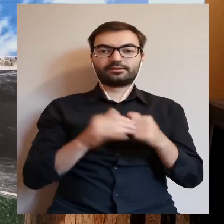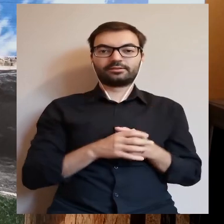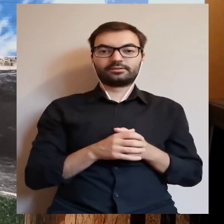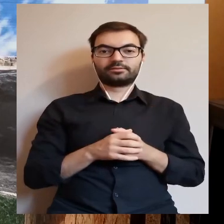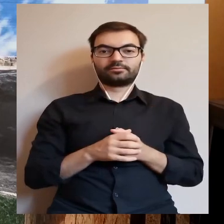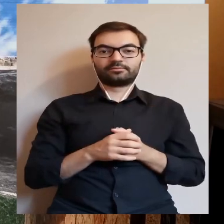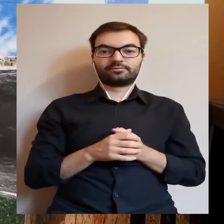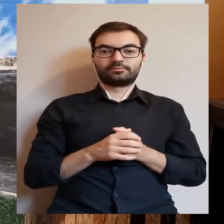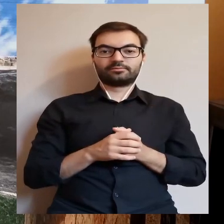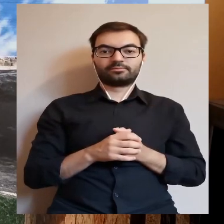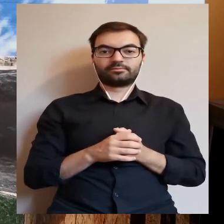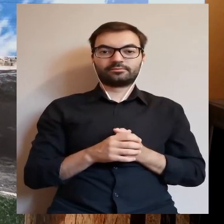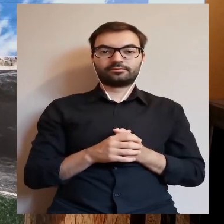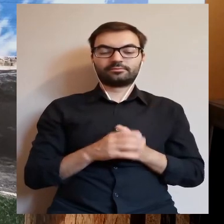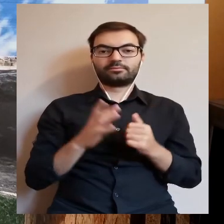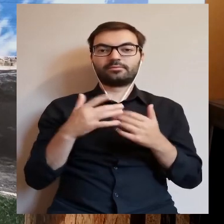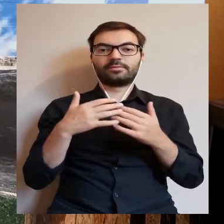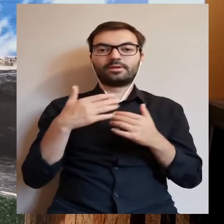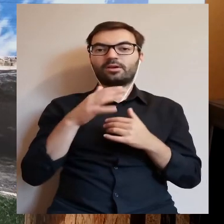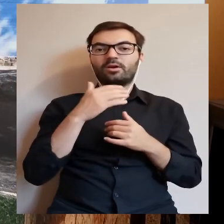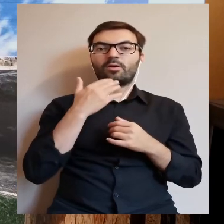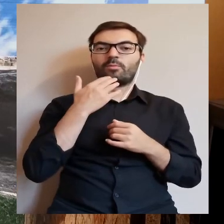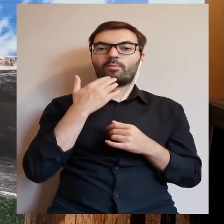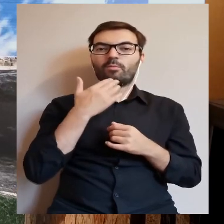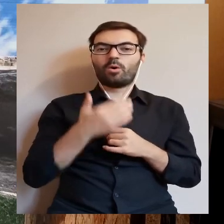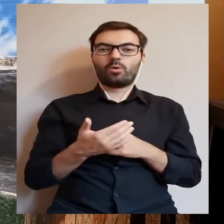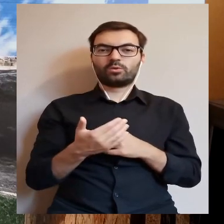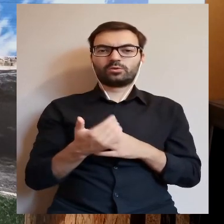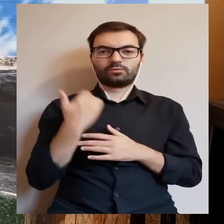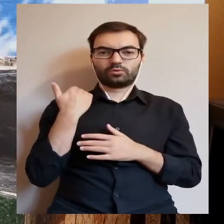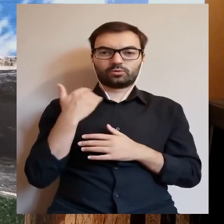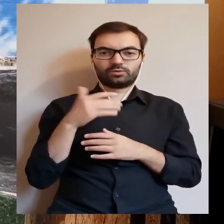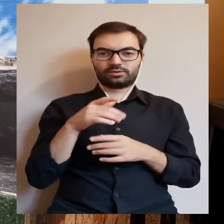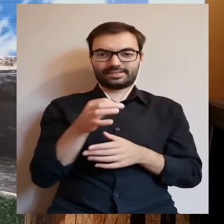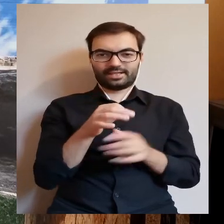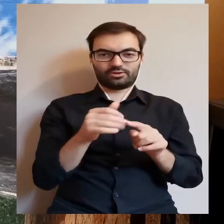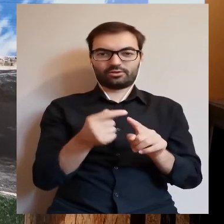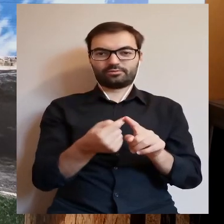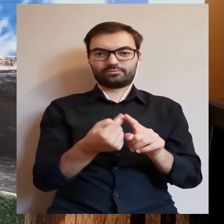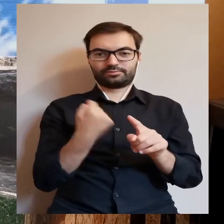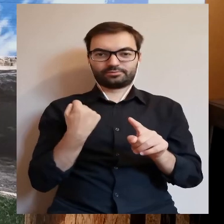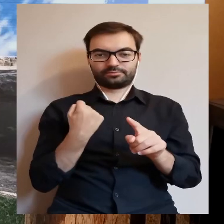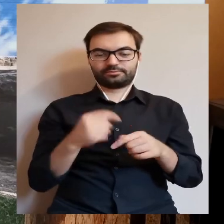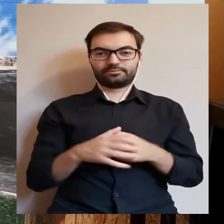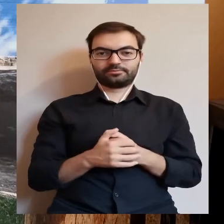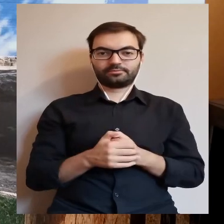jest nieco bardziej na południowy wschód od jeziora Kocioł.